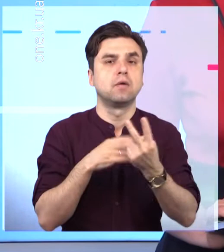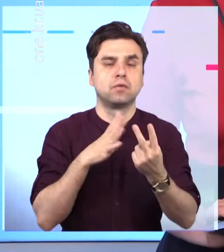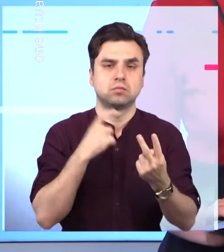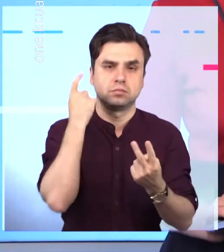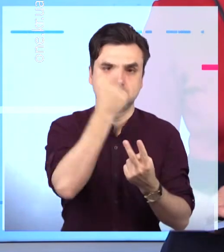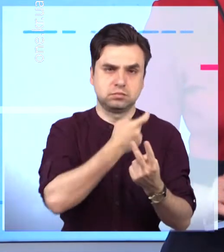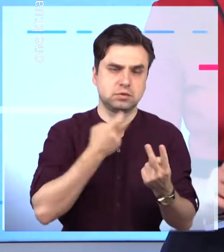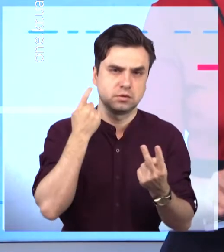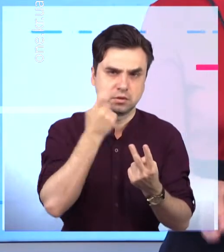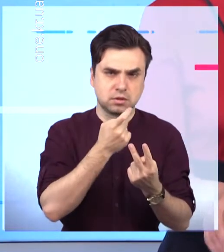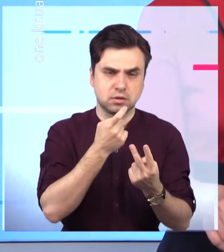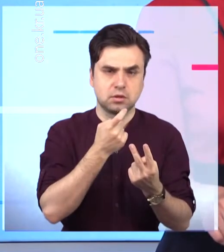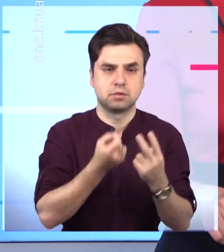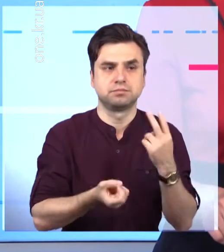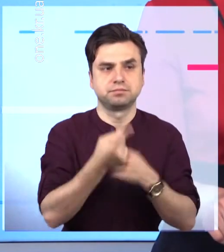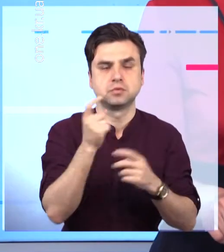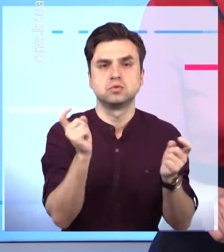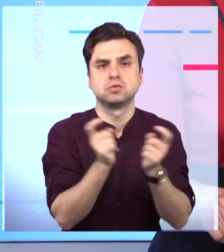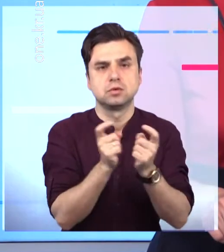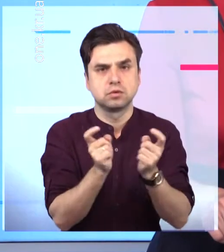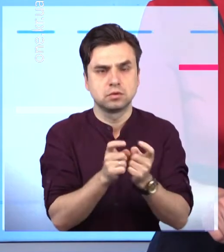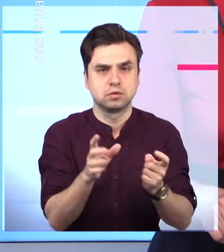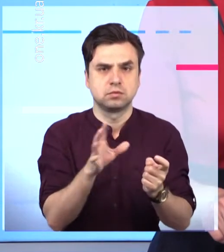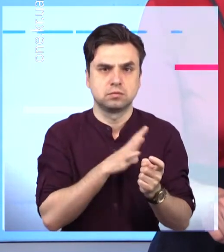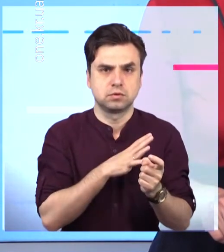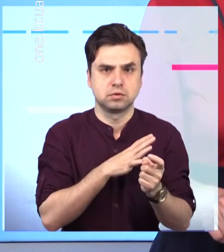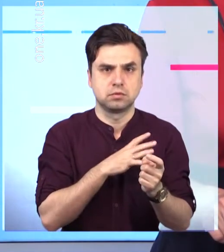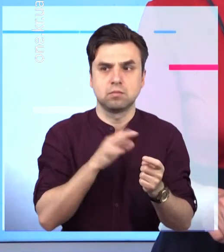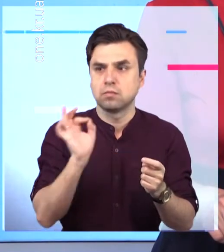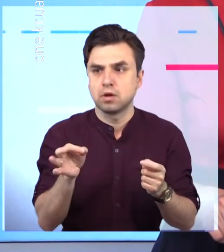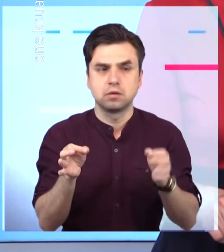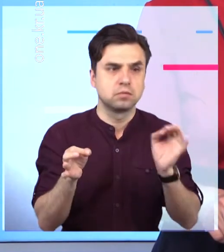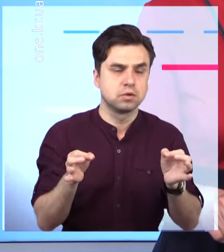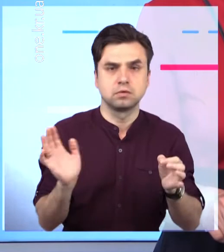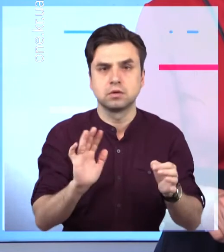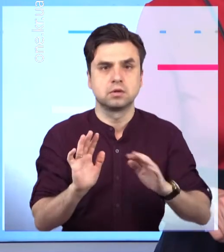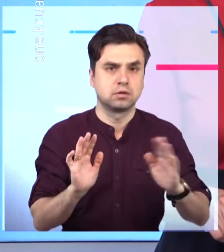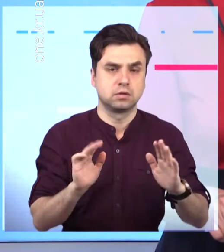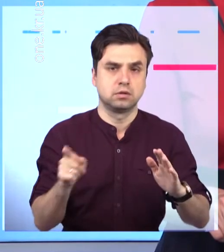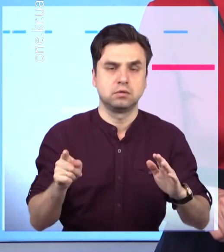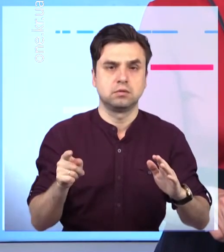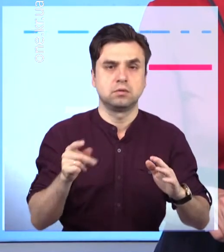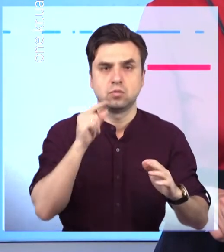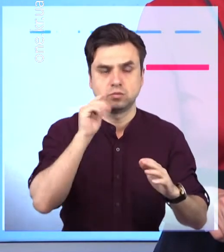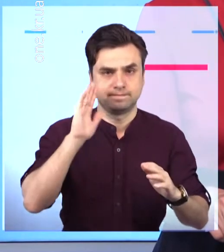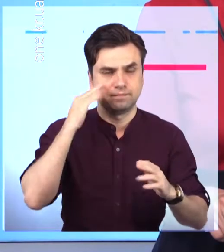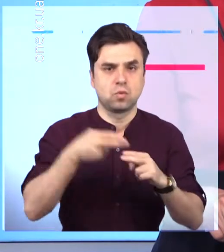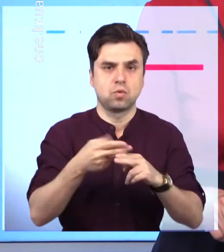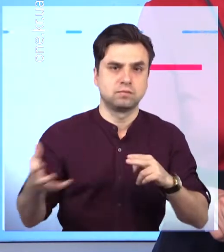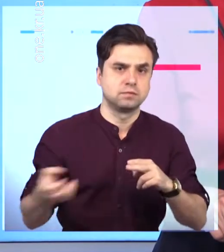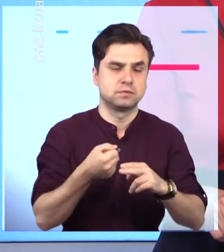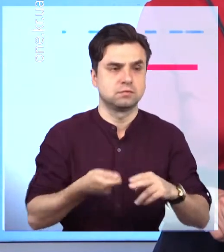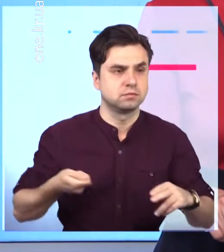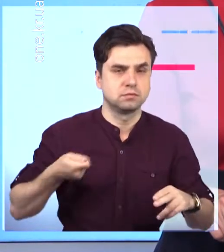знаходилися у стані алкогольного сп'яніння, виник раптовий конфлікт. Свою право до один з чоловіків вирішив довести за допомогою